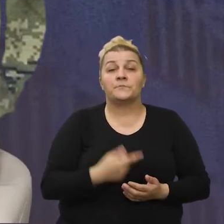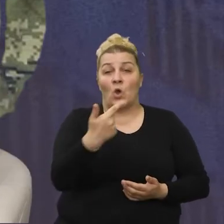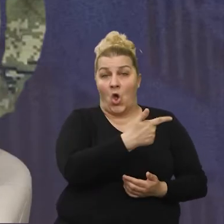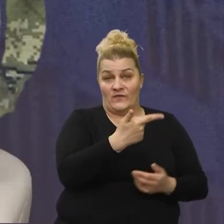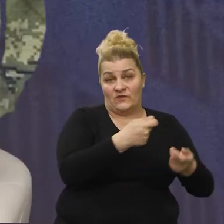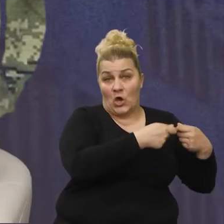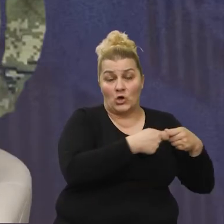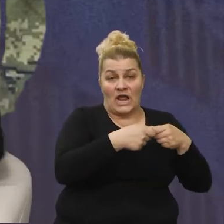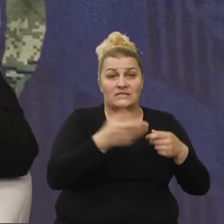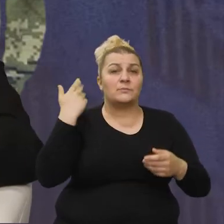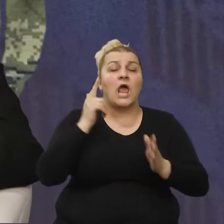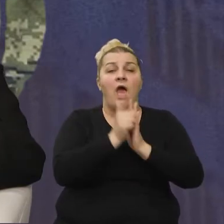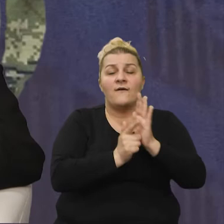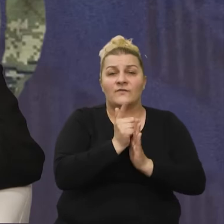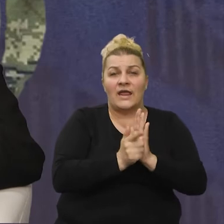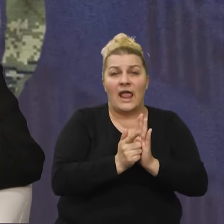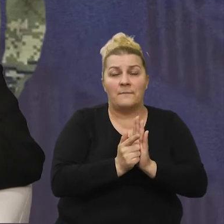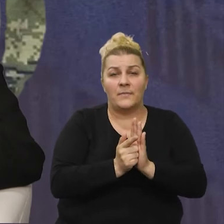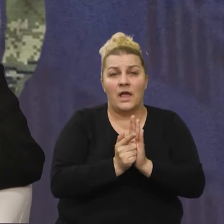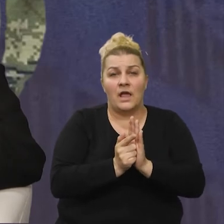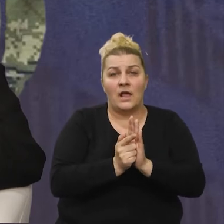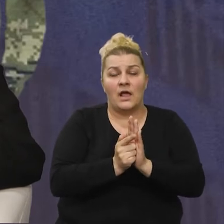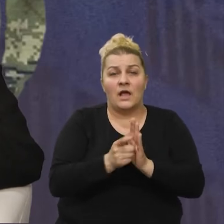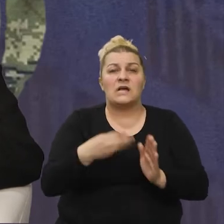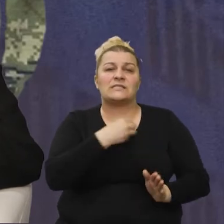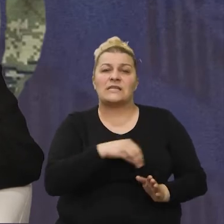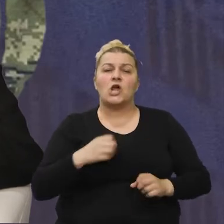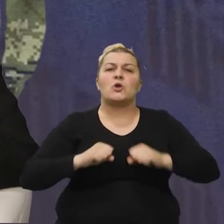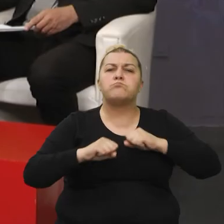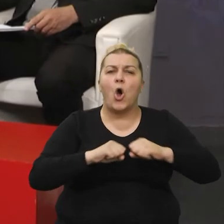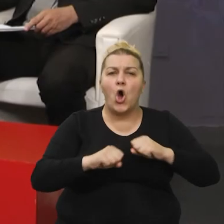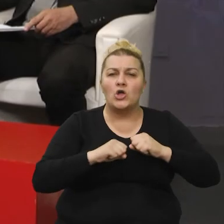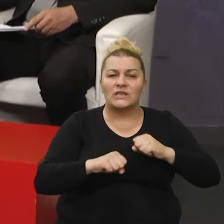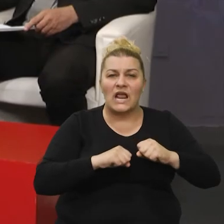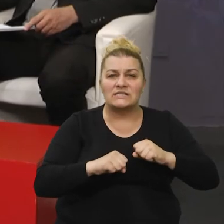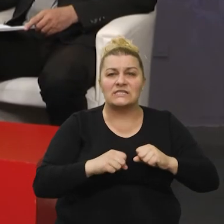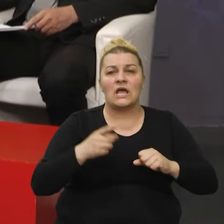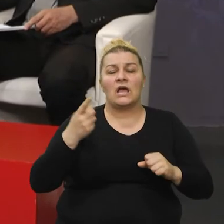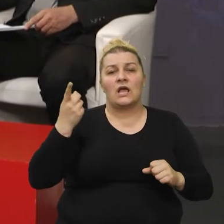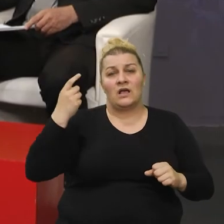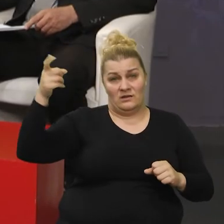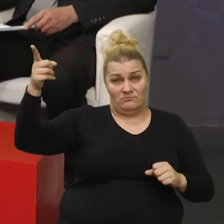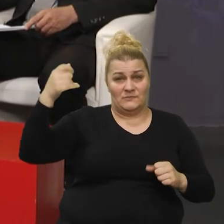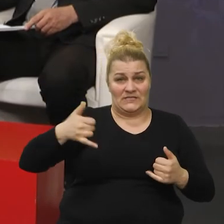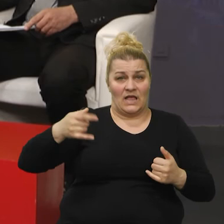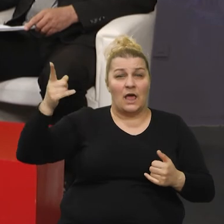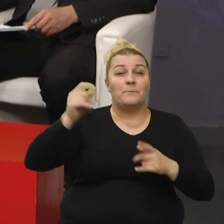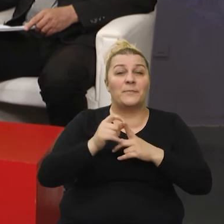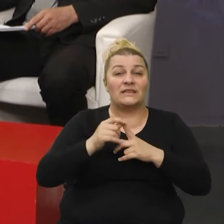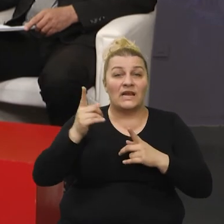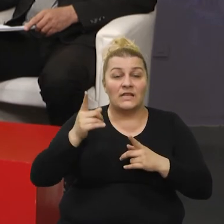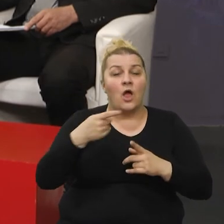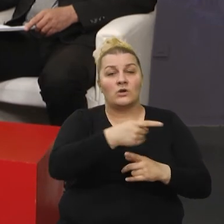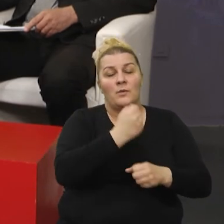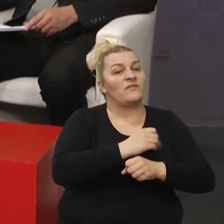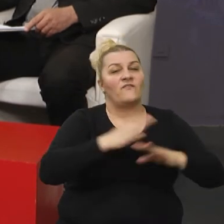oni u vrijeme u ovih strašnih potresa koji je zalesio s Eurozapad naše domovine odgledali